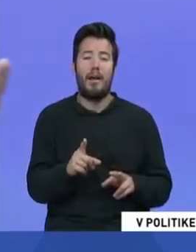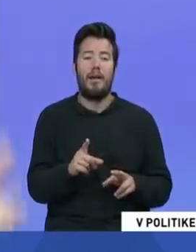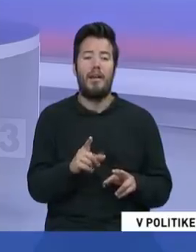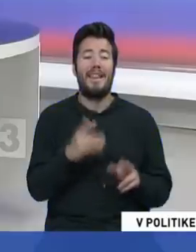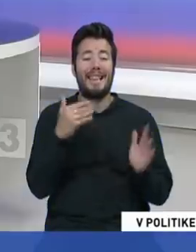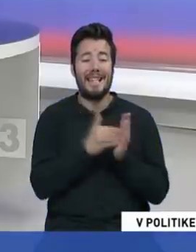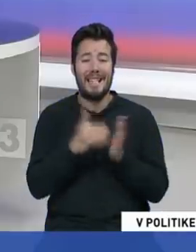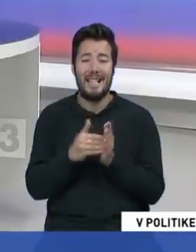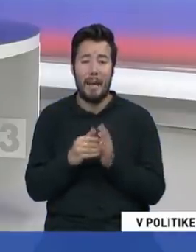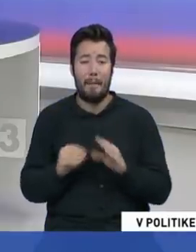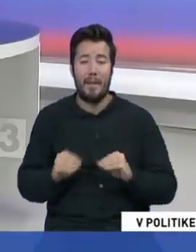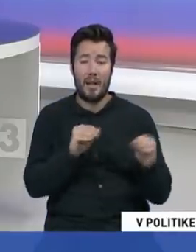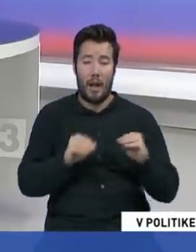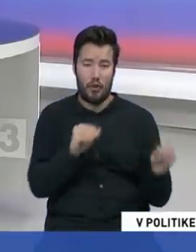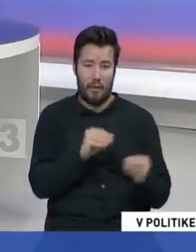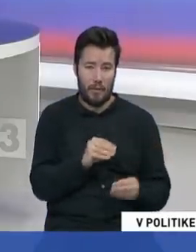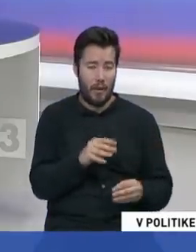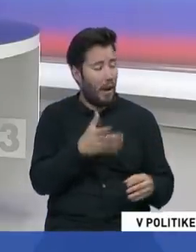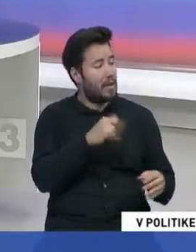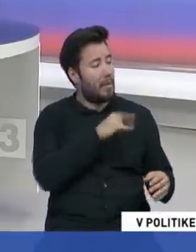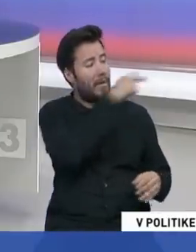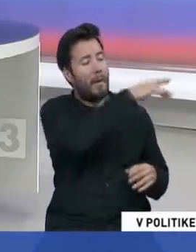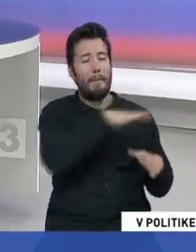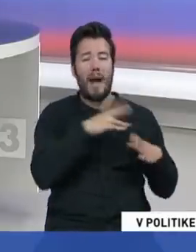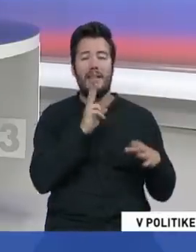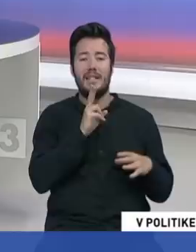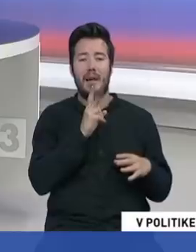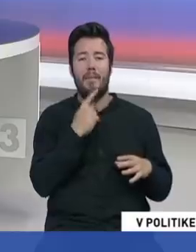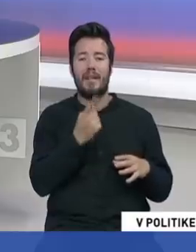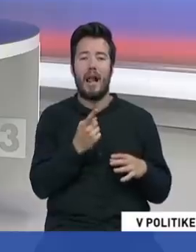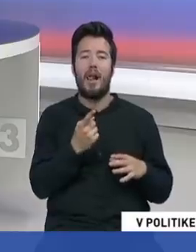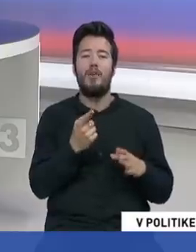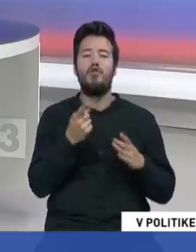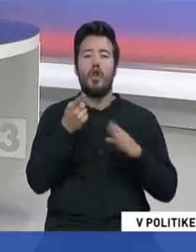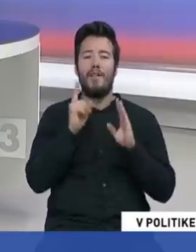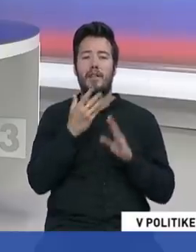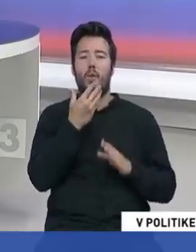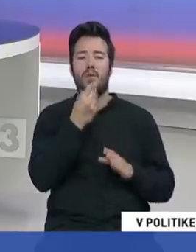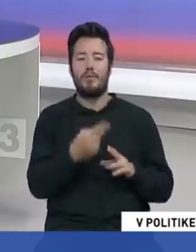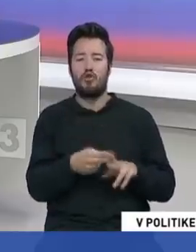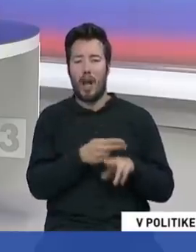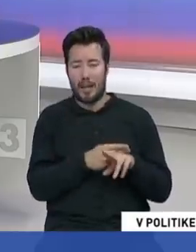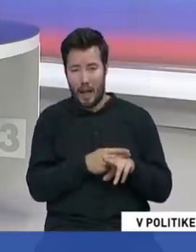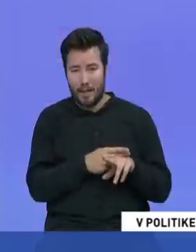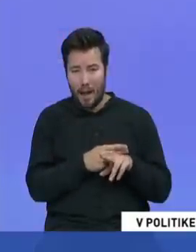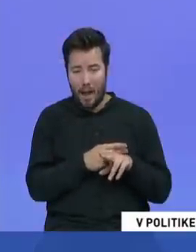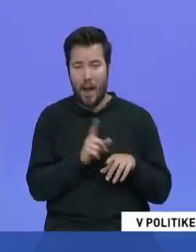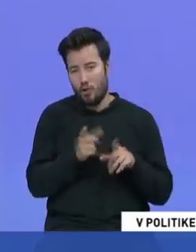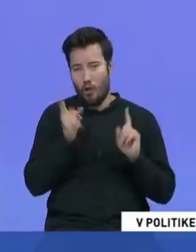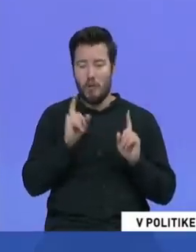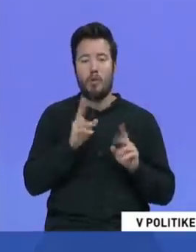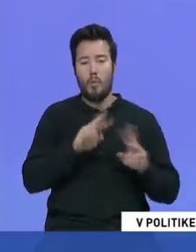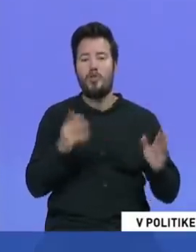problém pre úspešnú krajinu, ako je Slovensko. Mimochodom potom nezabudol odvadni na to povedať, že sme mafiánsky štát, ale pre úspešnú krajinu ako Slovensko prijať